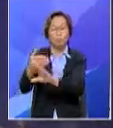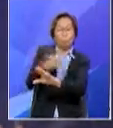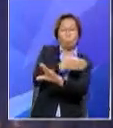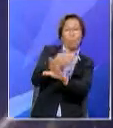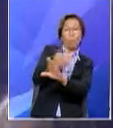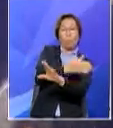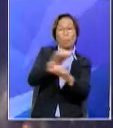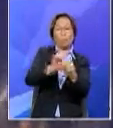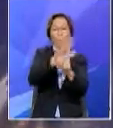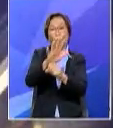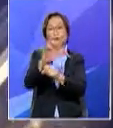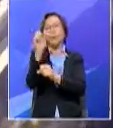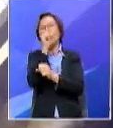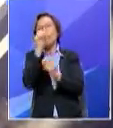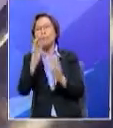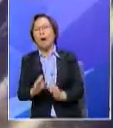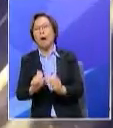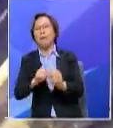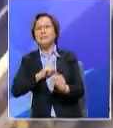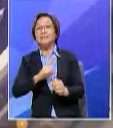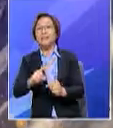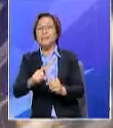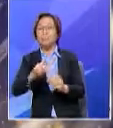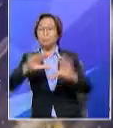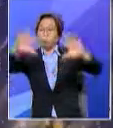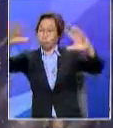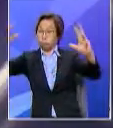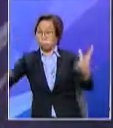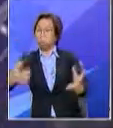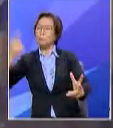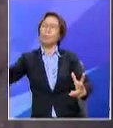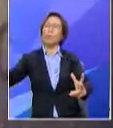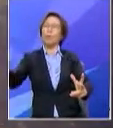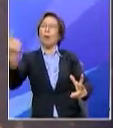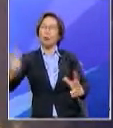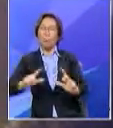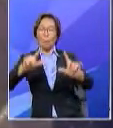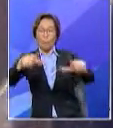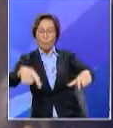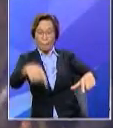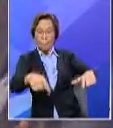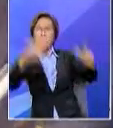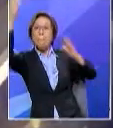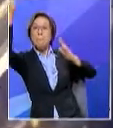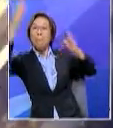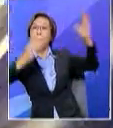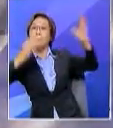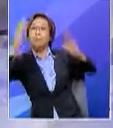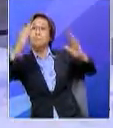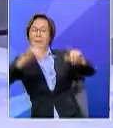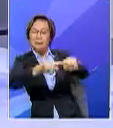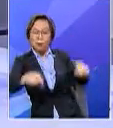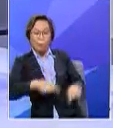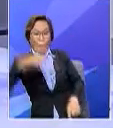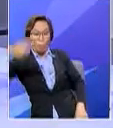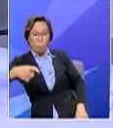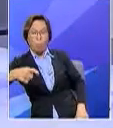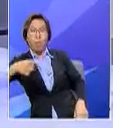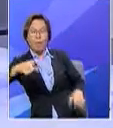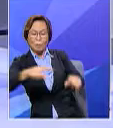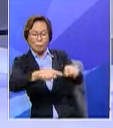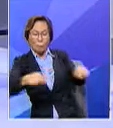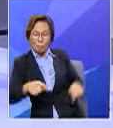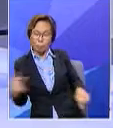artis-artis nasyid antarabangsa selalunya akan meletakkan Malaysia ini sebagai salah satu venue yang wajib mereka